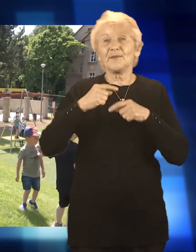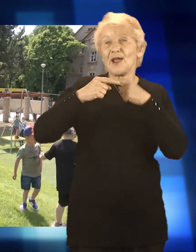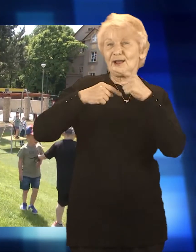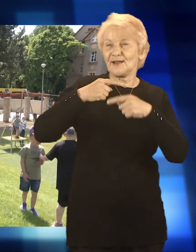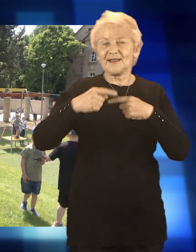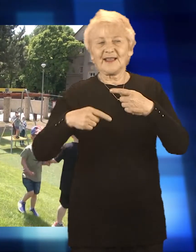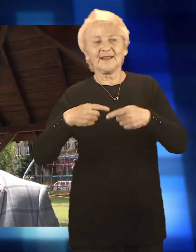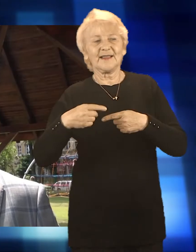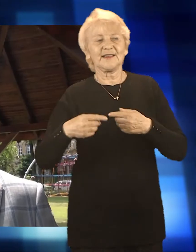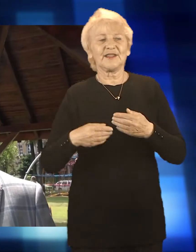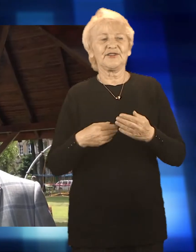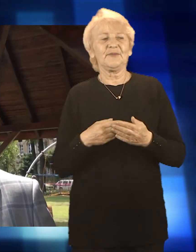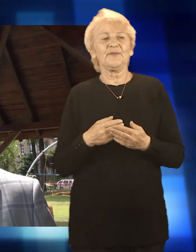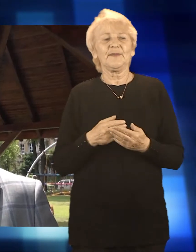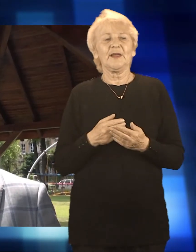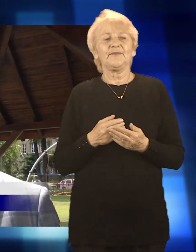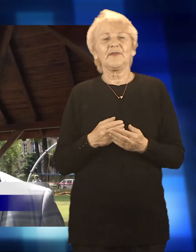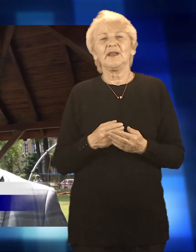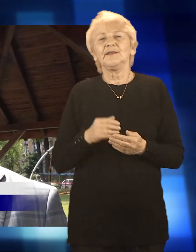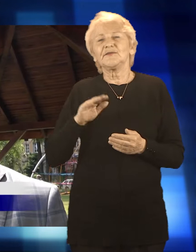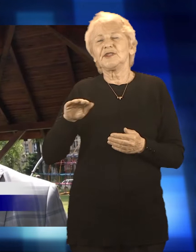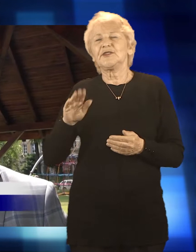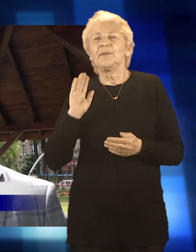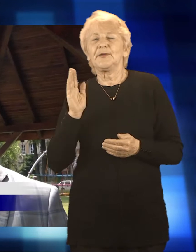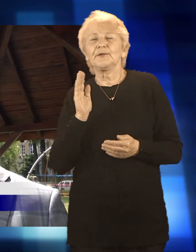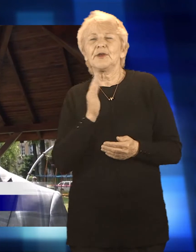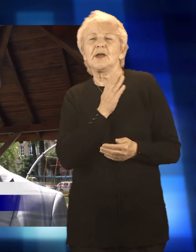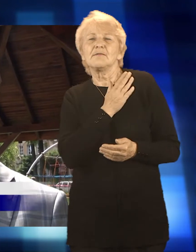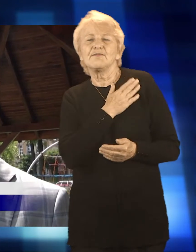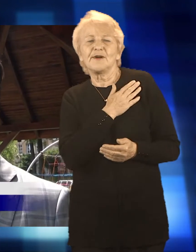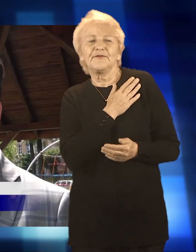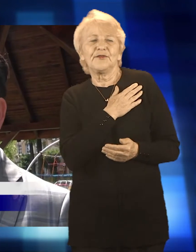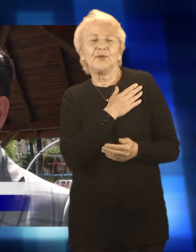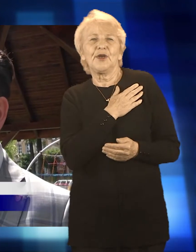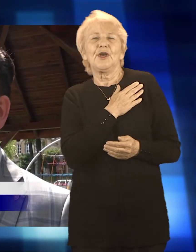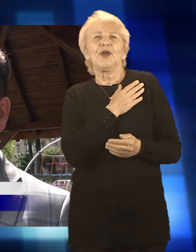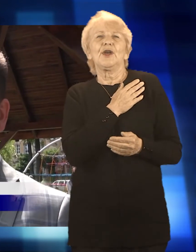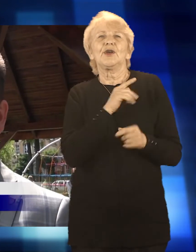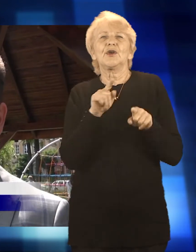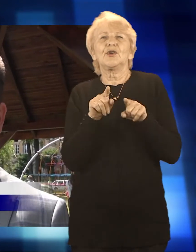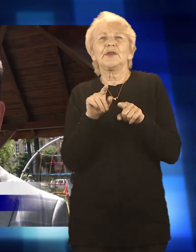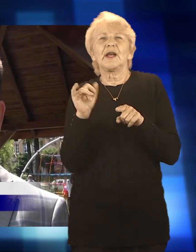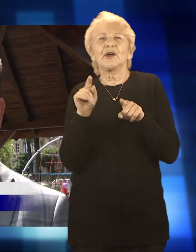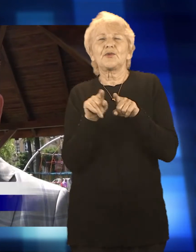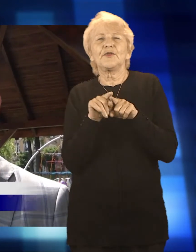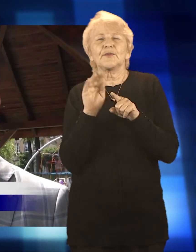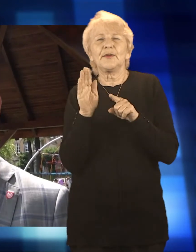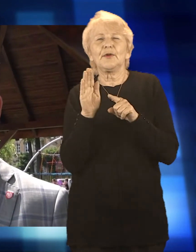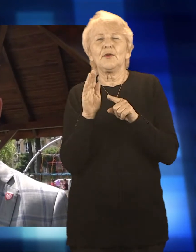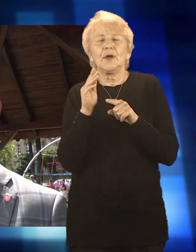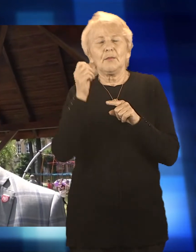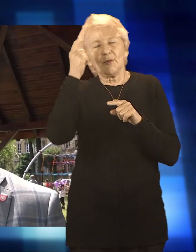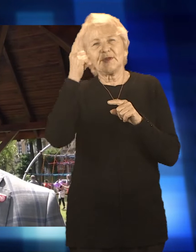Sto razy w roku. Dzieciaki oprócz tego, że przyjdą się tutaj pobawić, że mamy nadzieję tutaj również animować jakieś życie takie